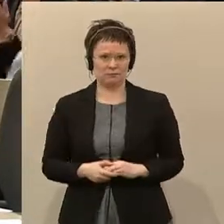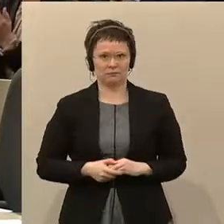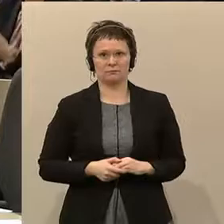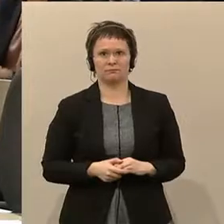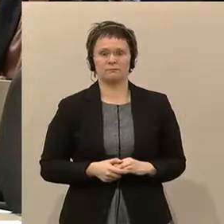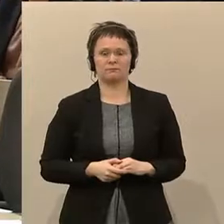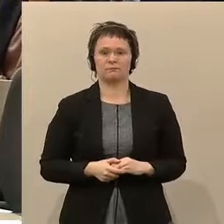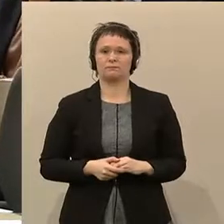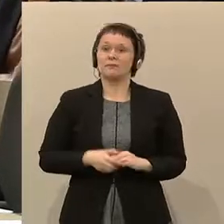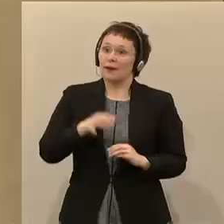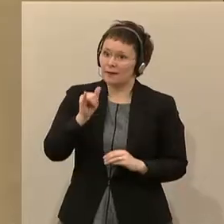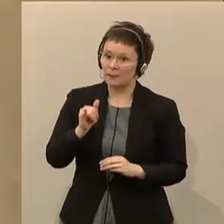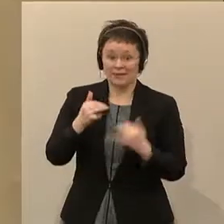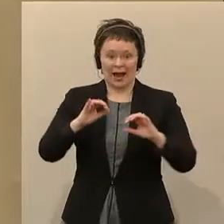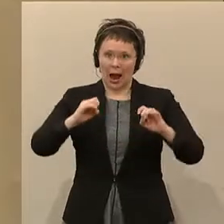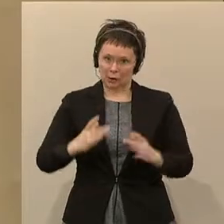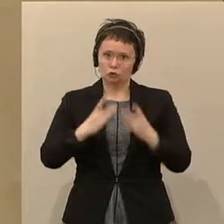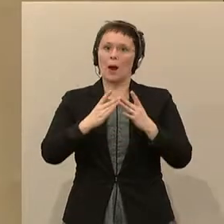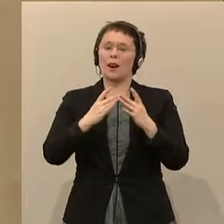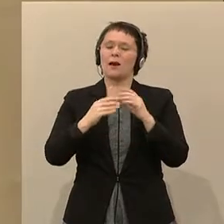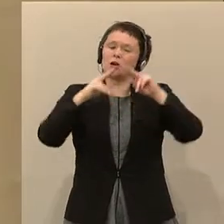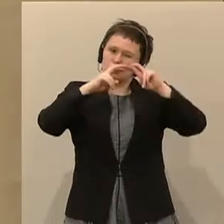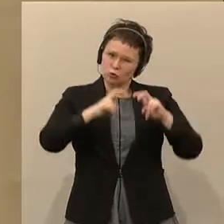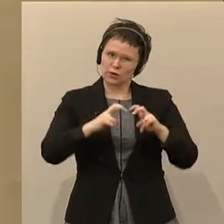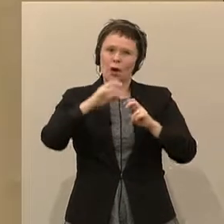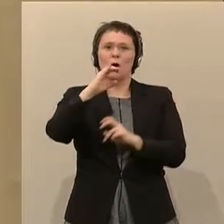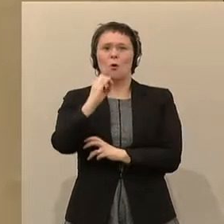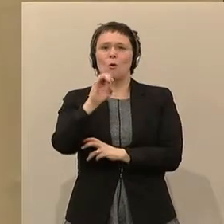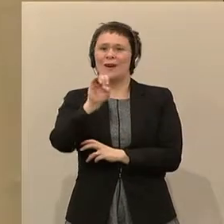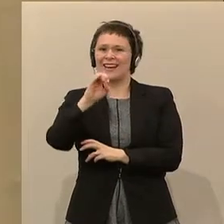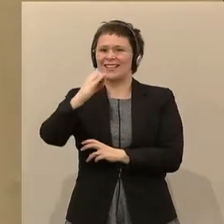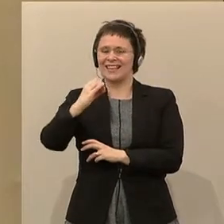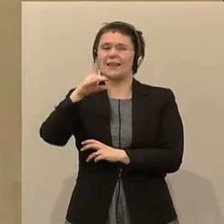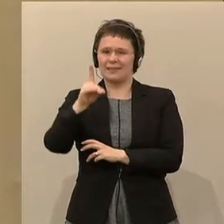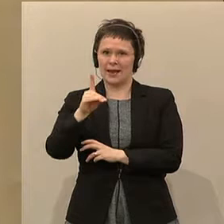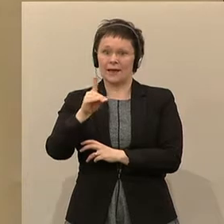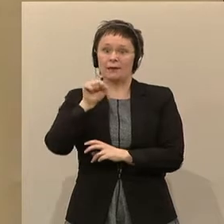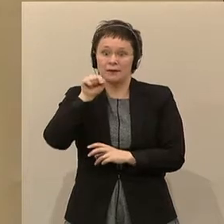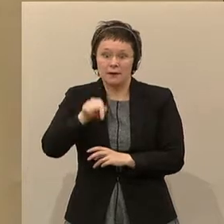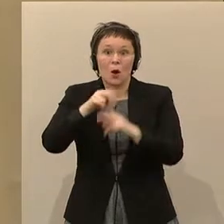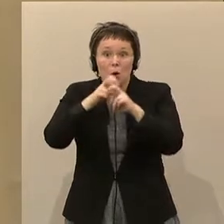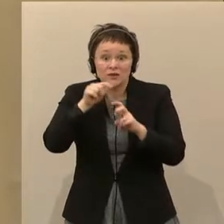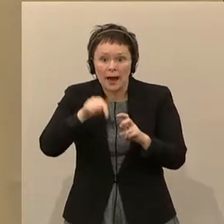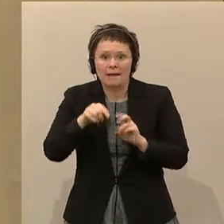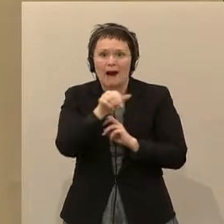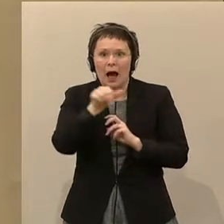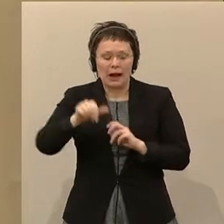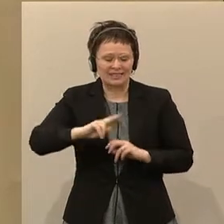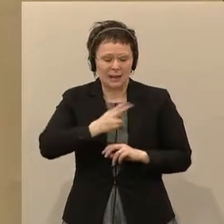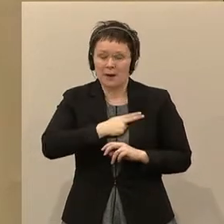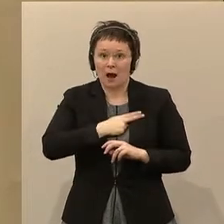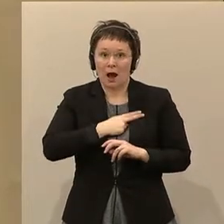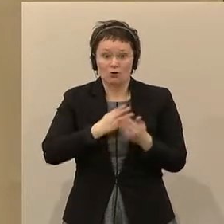Laut aktuellen OECD-Studien ist die Akademikerinnenquote in Österreich noch immer unterdurchschnittlich. Die Einführung von